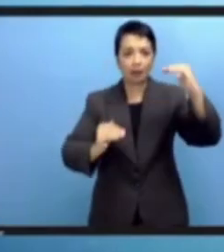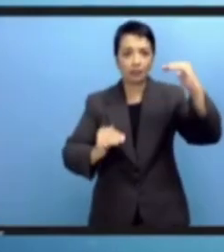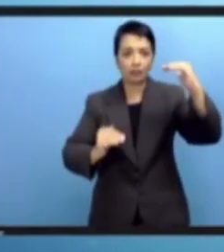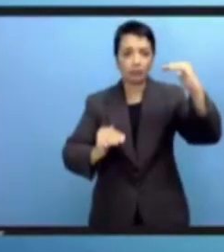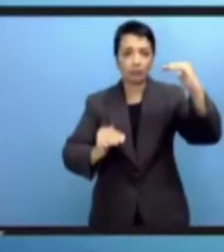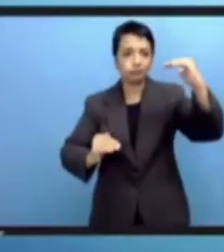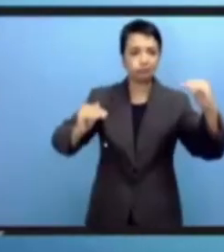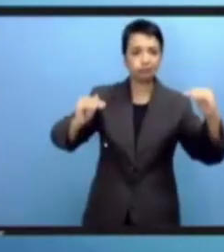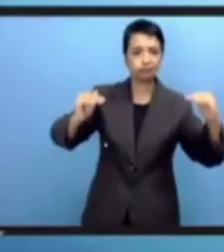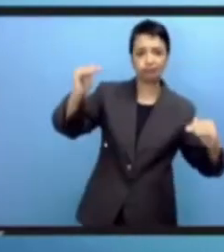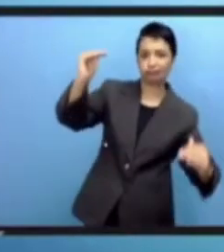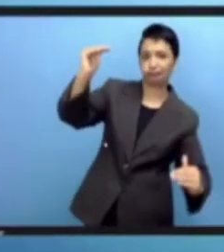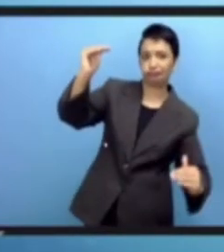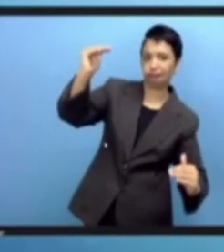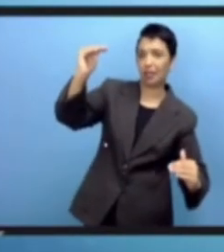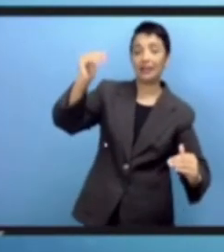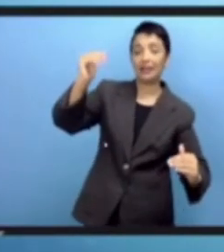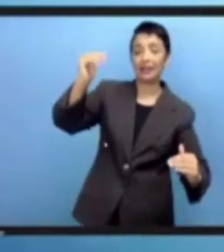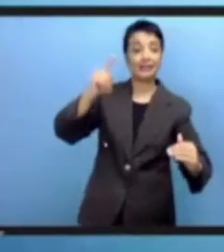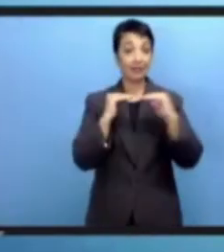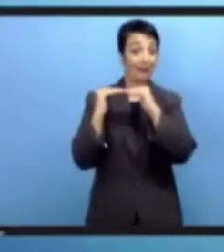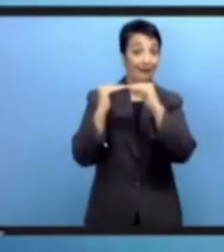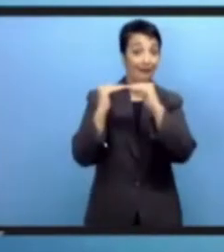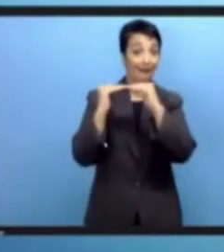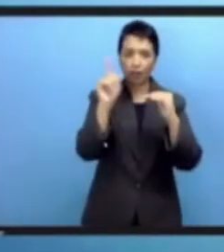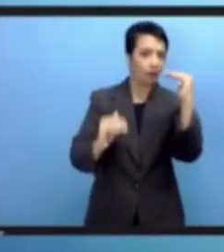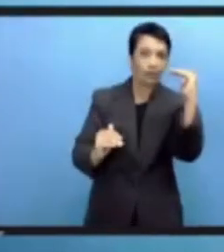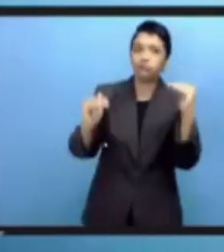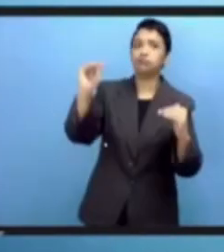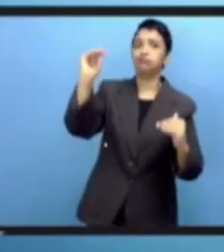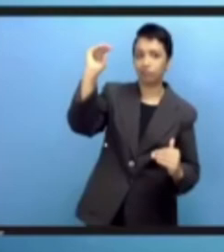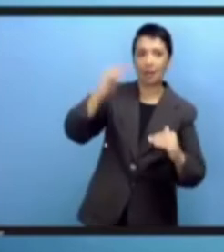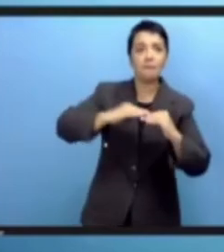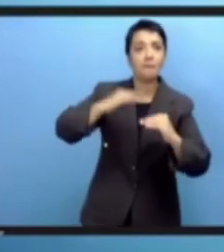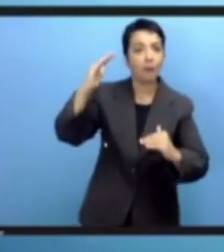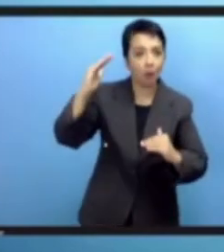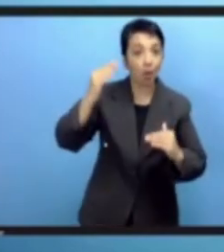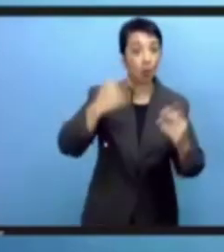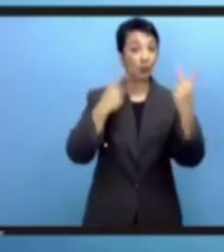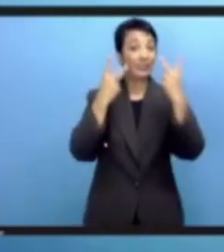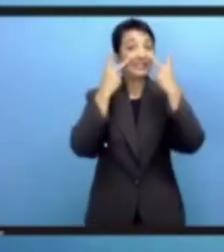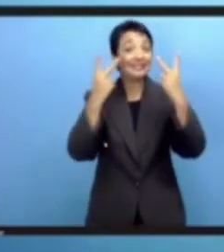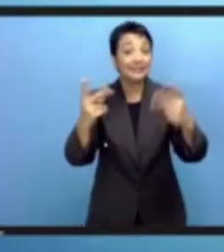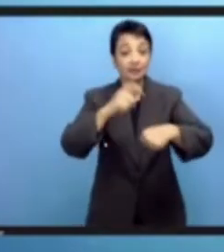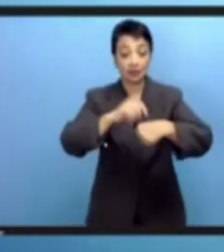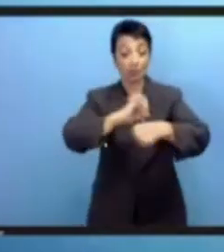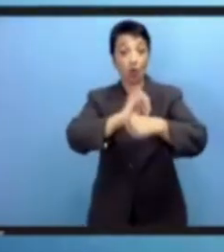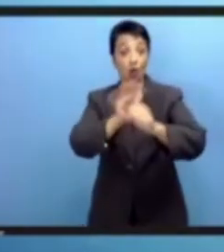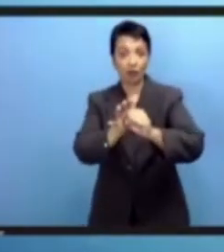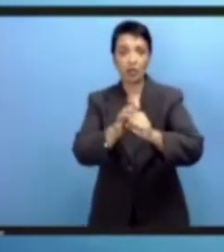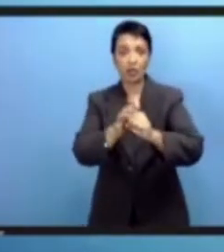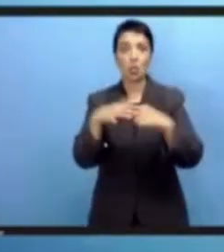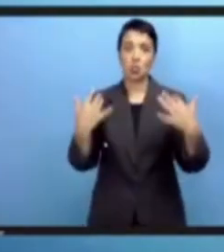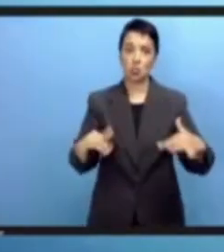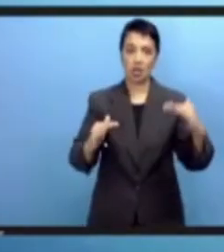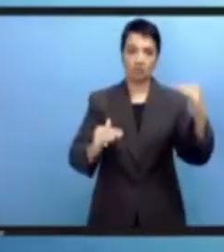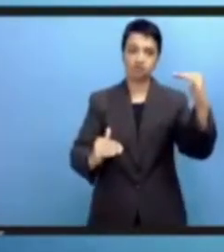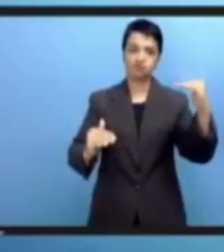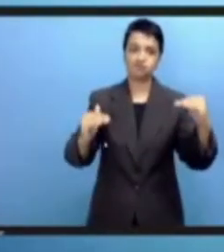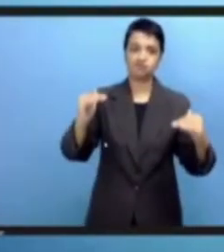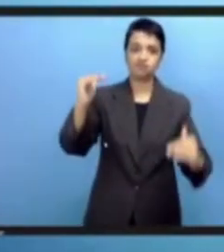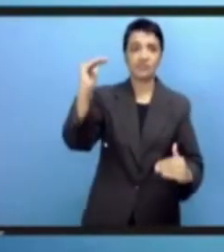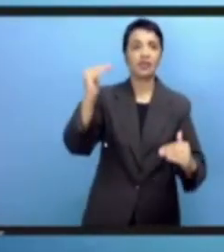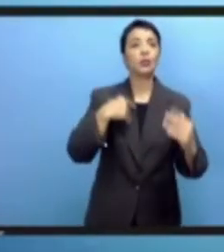والتكنولوجيا تؤدي إلى التفاقم عدم التوازن وظهر ذلك